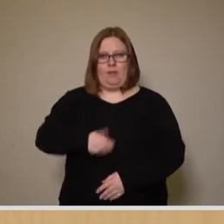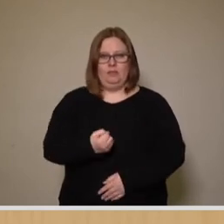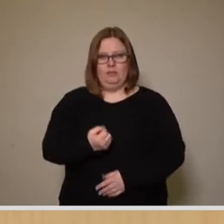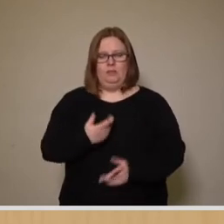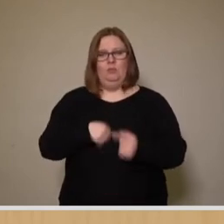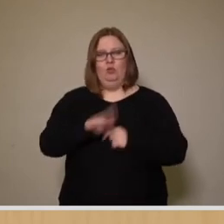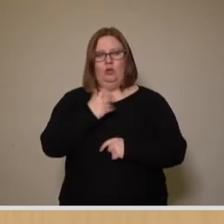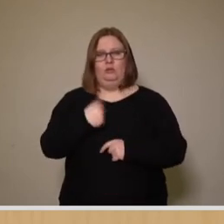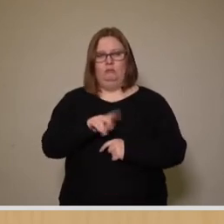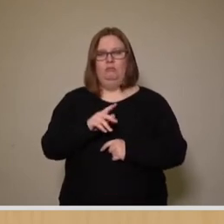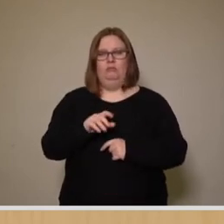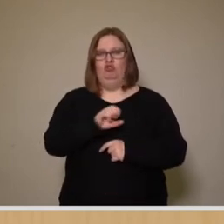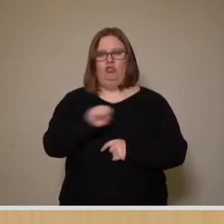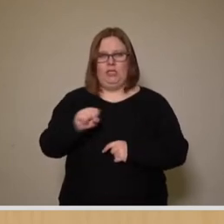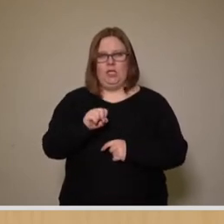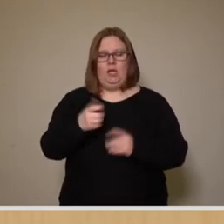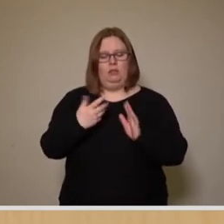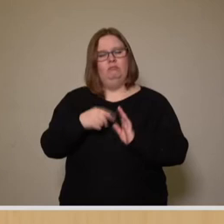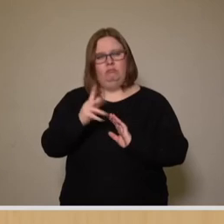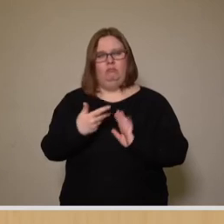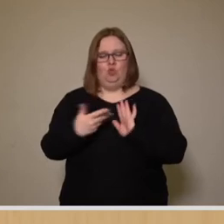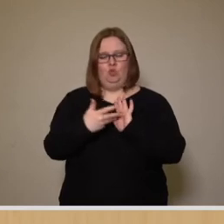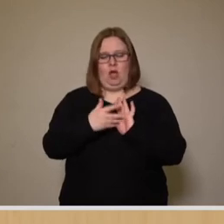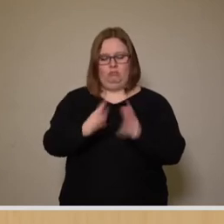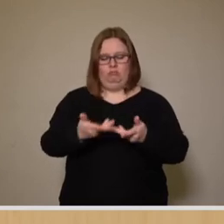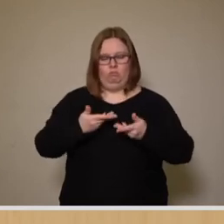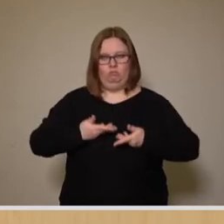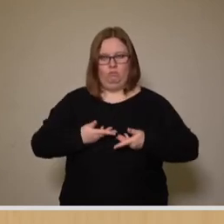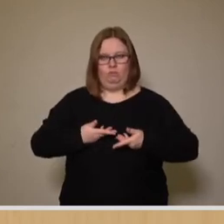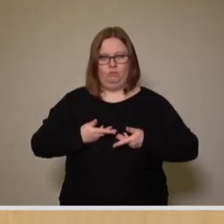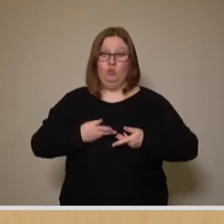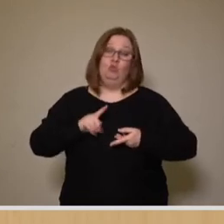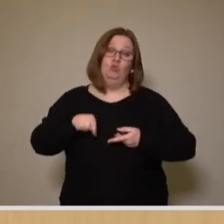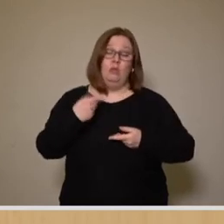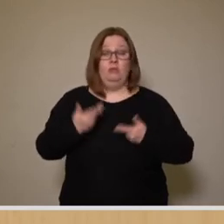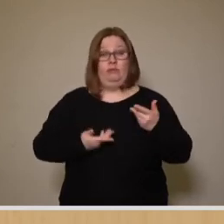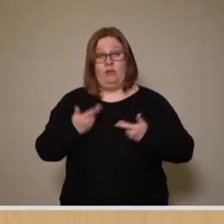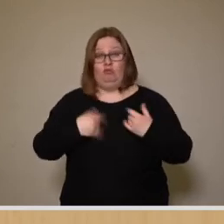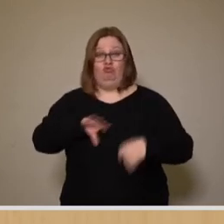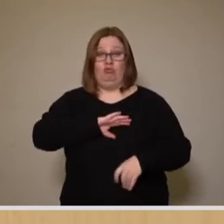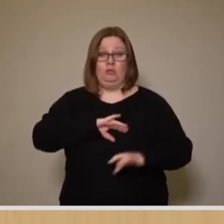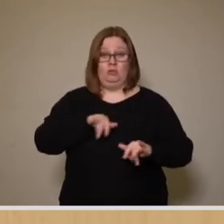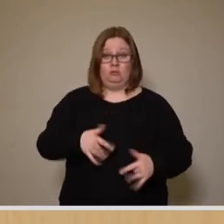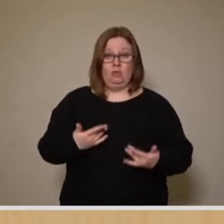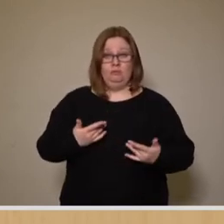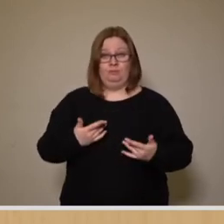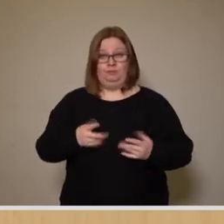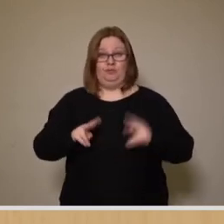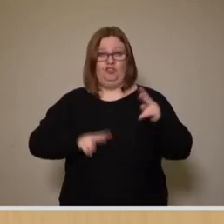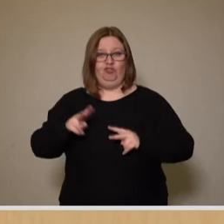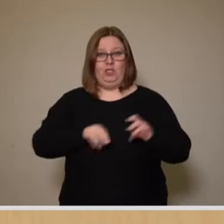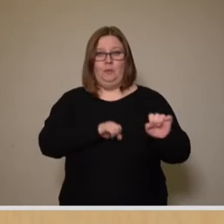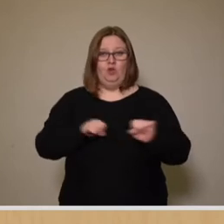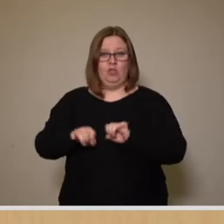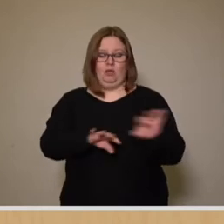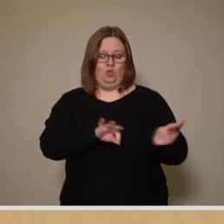Stesat uns ihre Überlegungen vorstellen und dann haben wir hoffentlich doch noch die Chance, zwischen verschiedenen Varianten